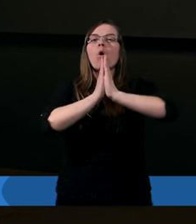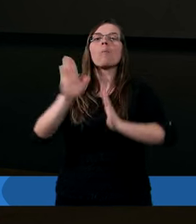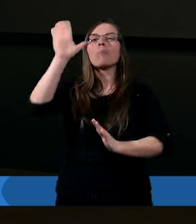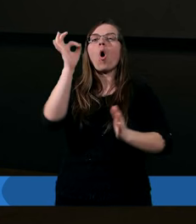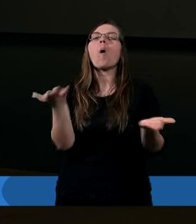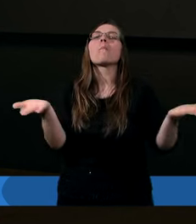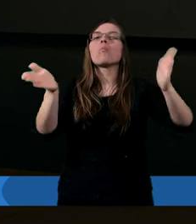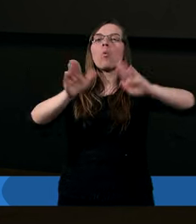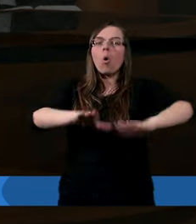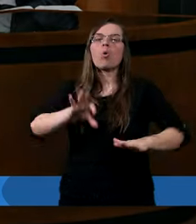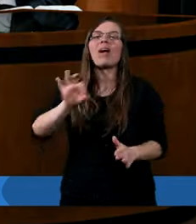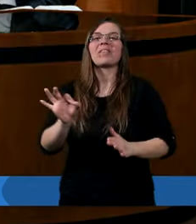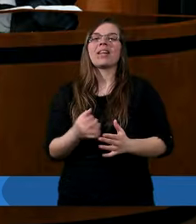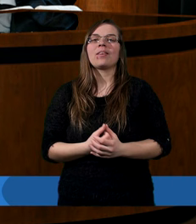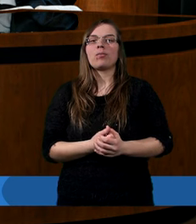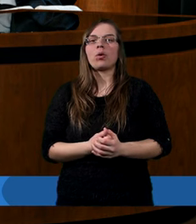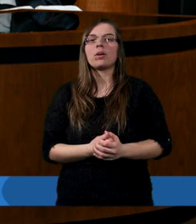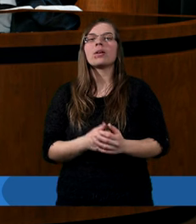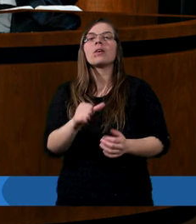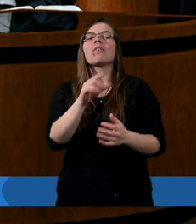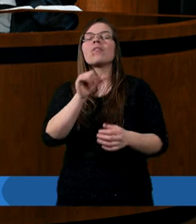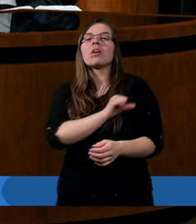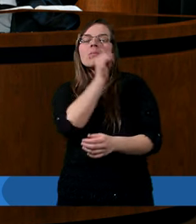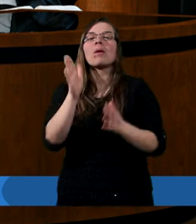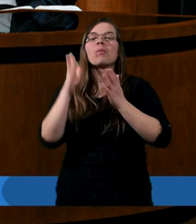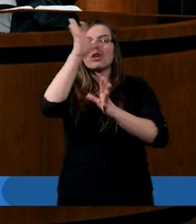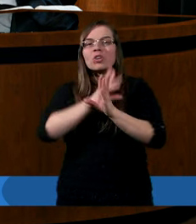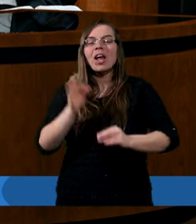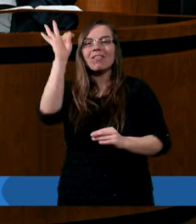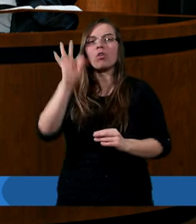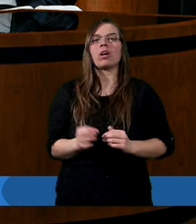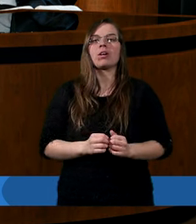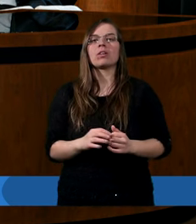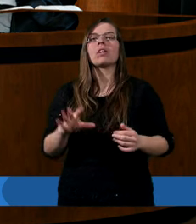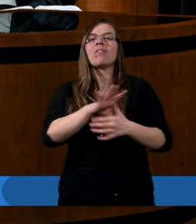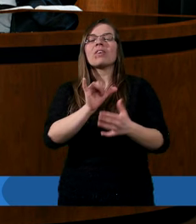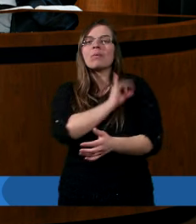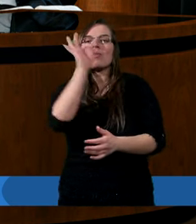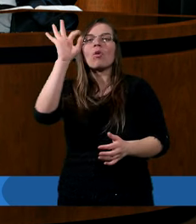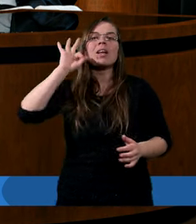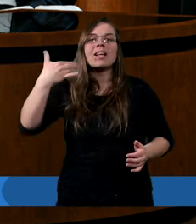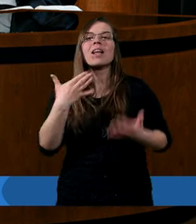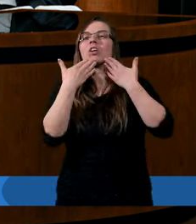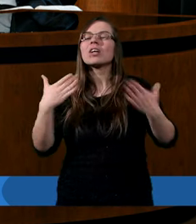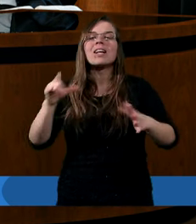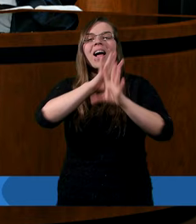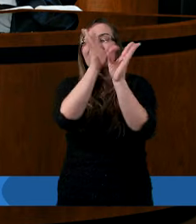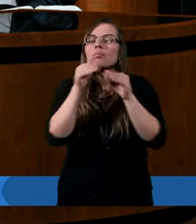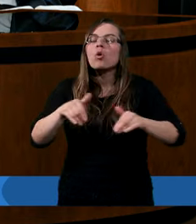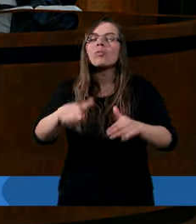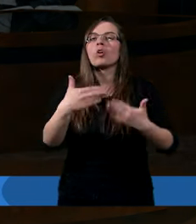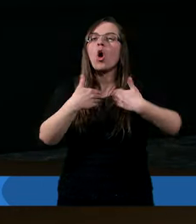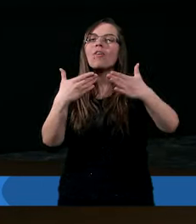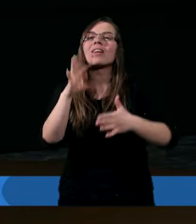błogosławieństwo. Umiłowany nasz Ojcze, w imieniu Twojego Syna dziękujemy Ci za tę możliwość